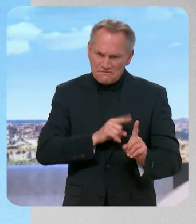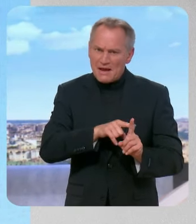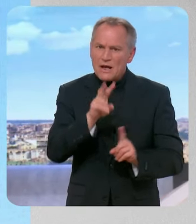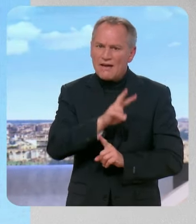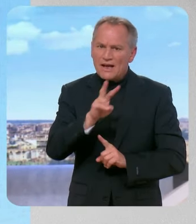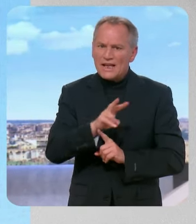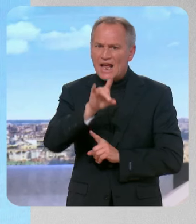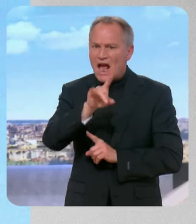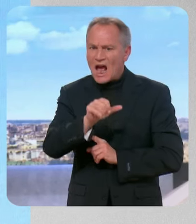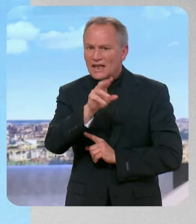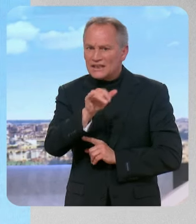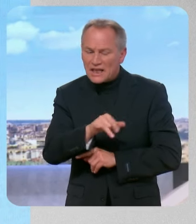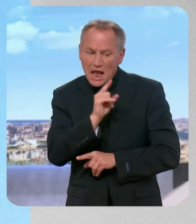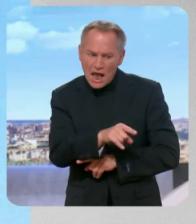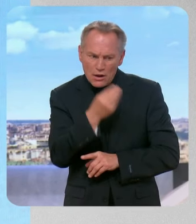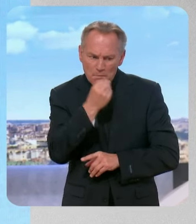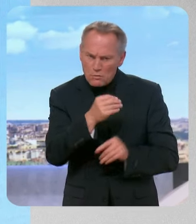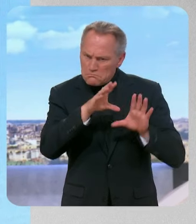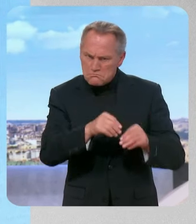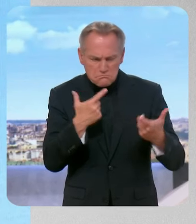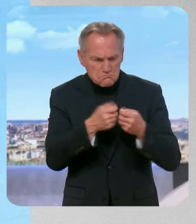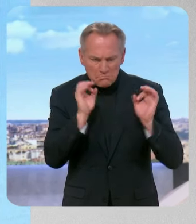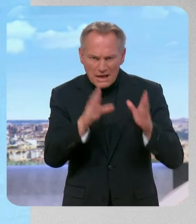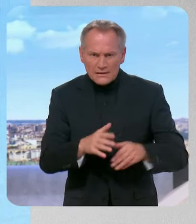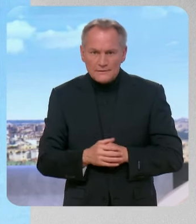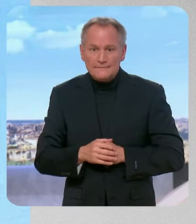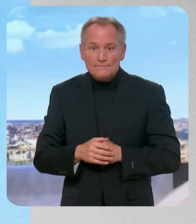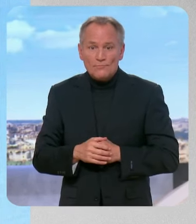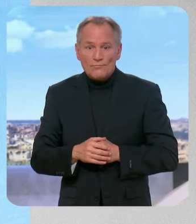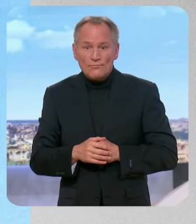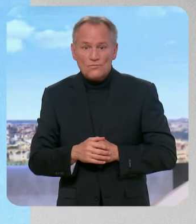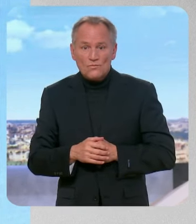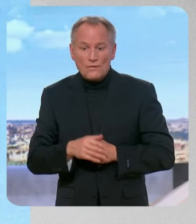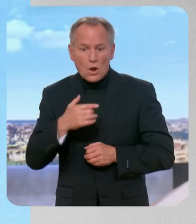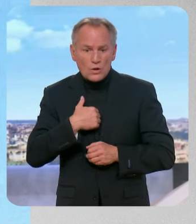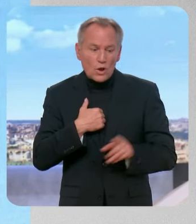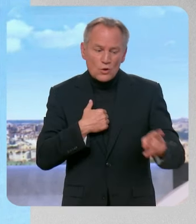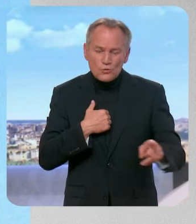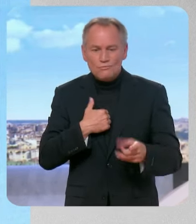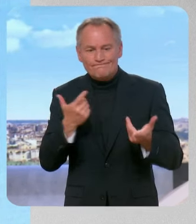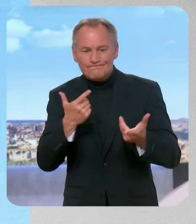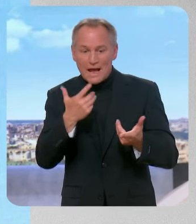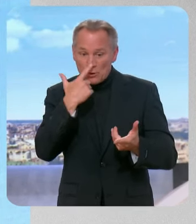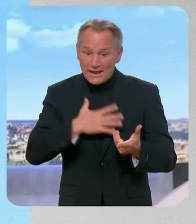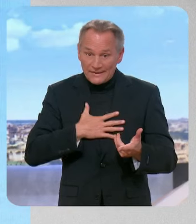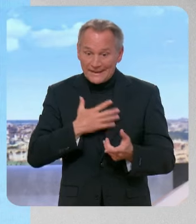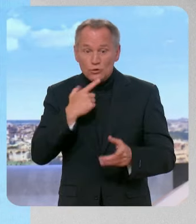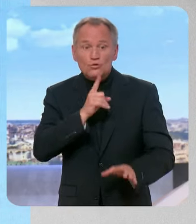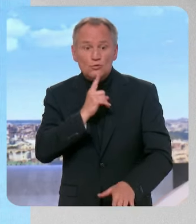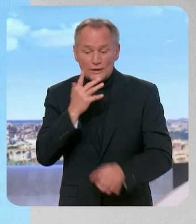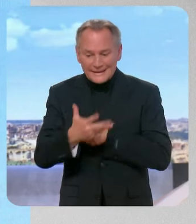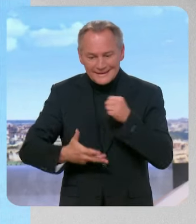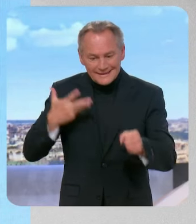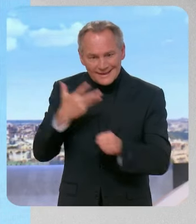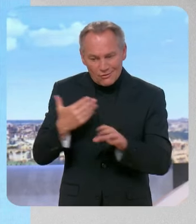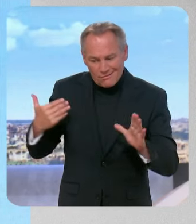place. Et je pense qu'on n'a pas suffisamment dit ce que nous avons fait depuis 5 ans pour les Français, ce que nous avons envie de faire